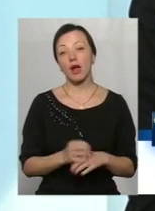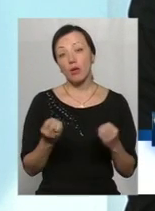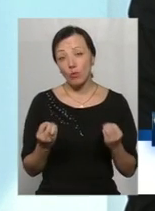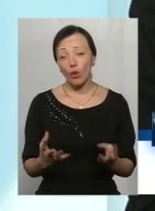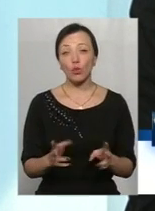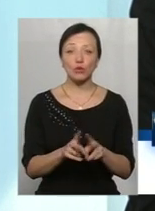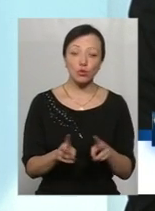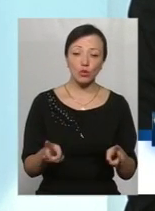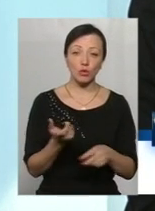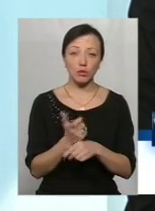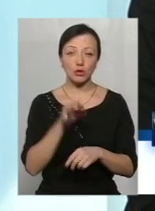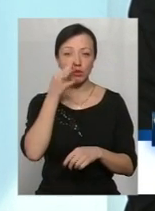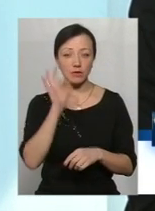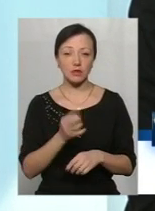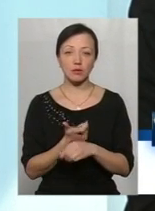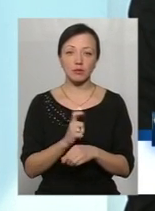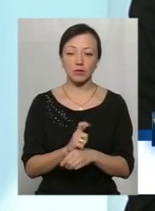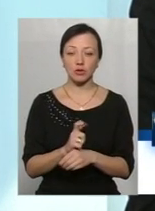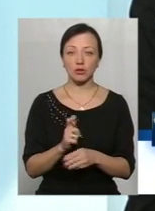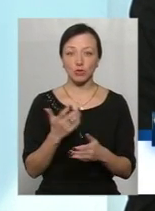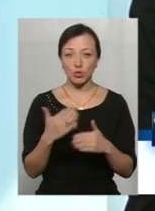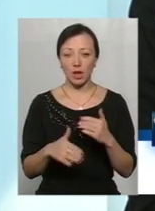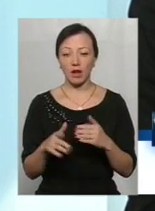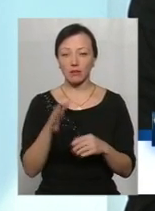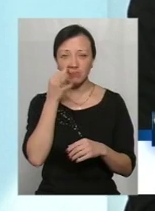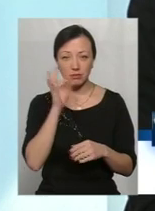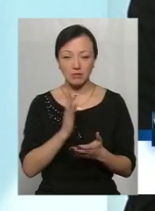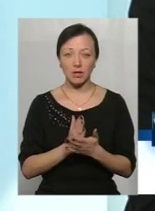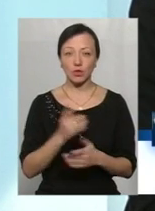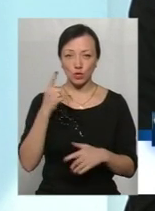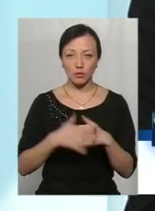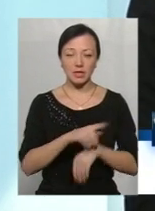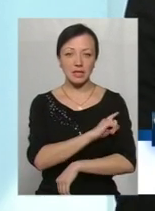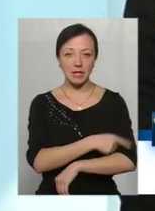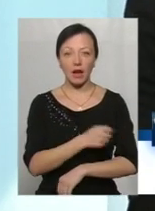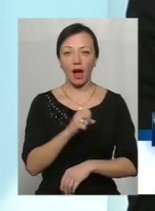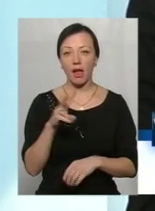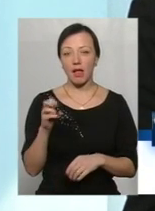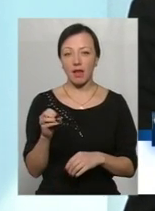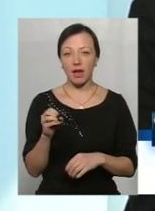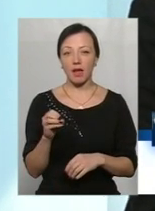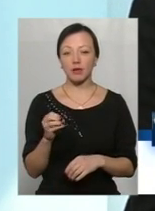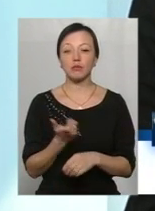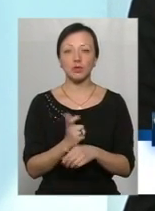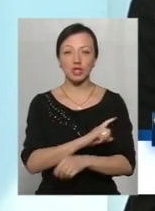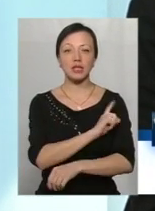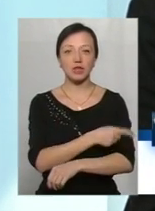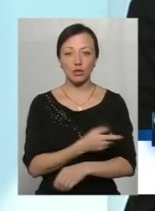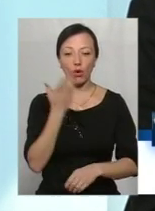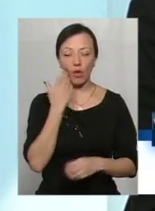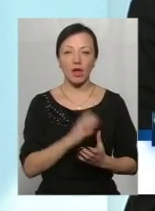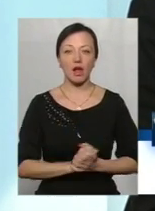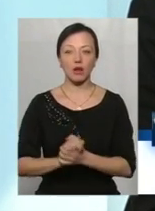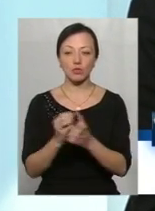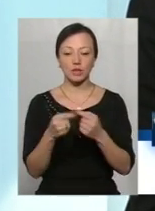ті, які вже більш досвідчені, ті, які вже пройшли шлях, і ті, які зрозуміли, що вони сильні, але сильніші вони ще сильніші, коли вони